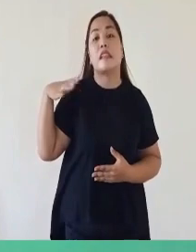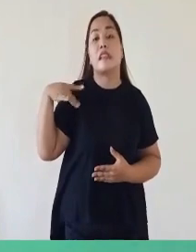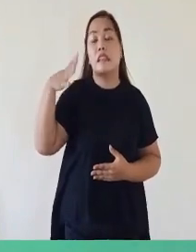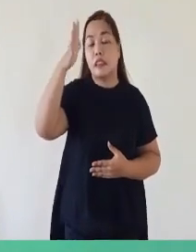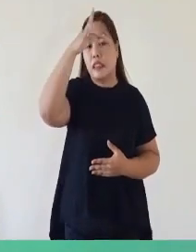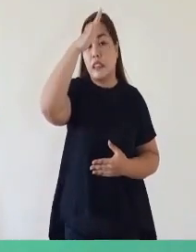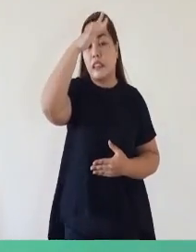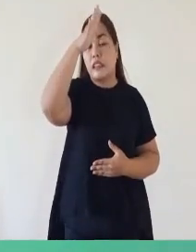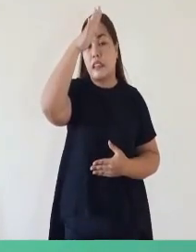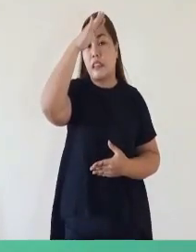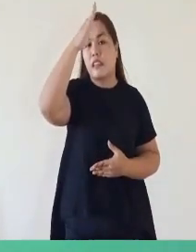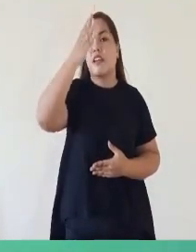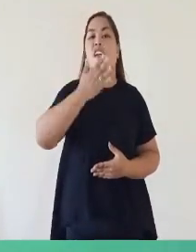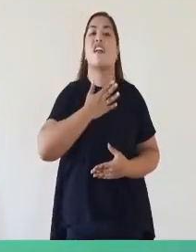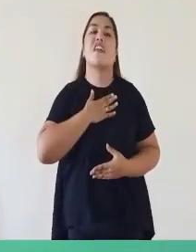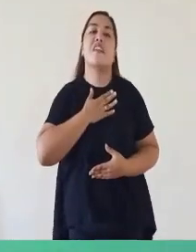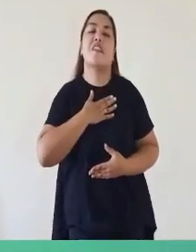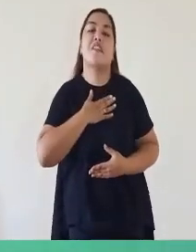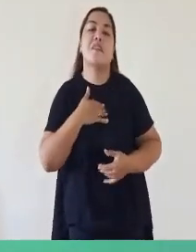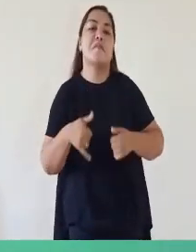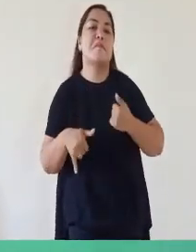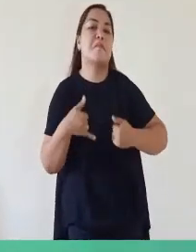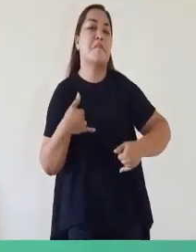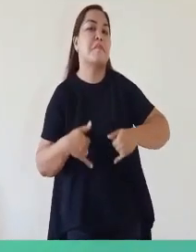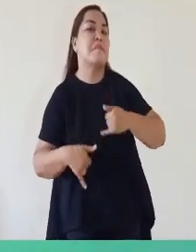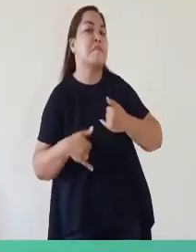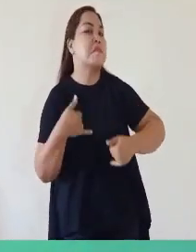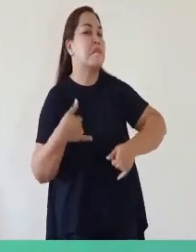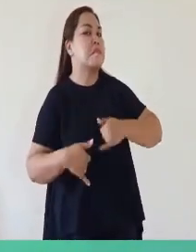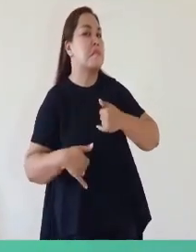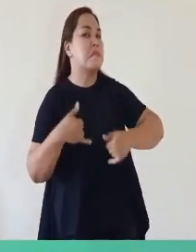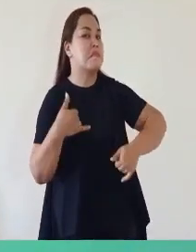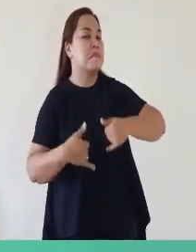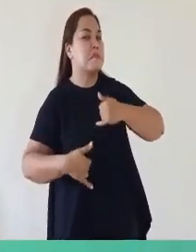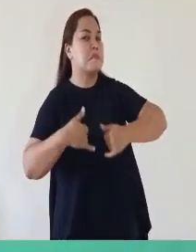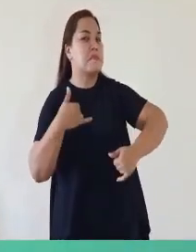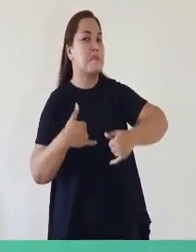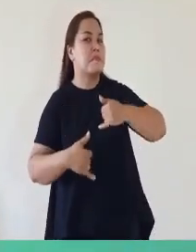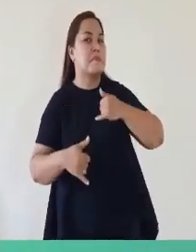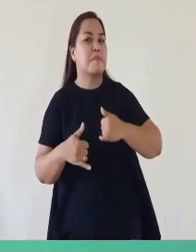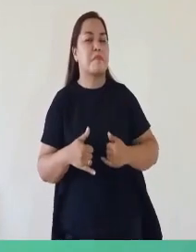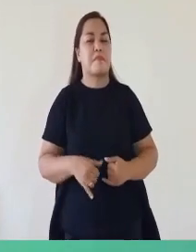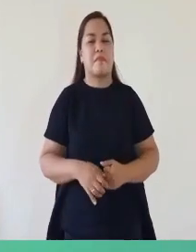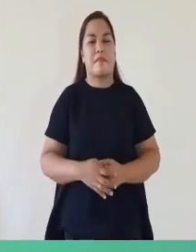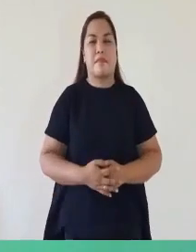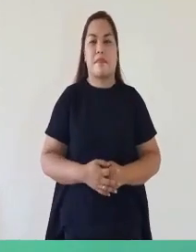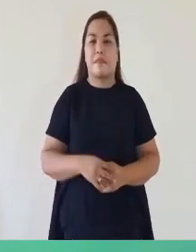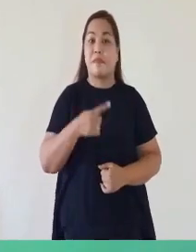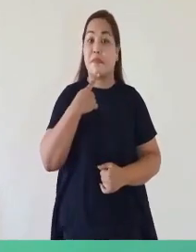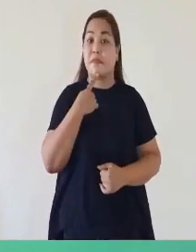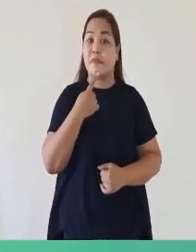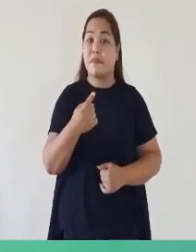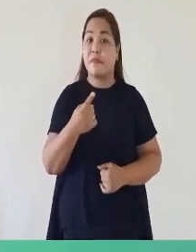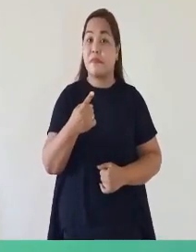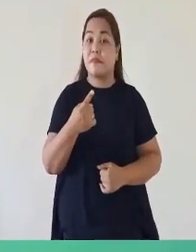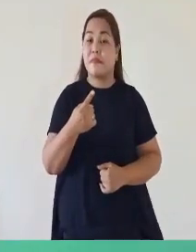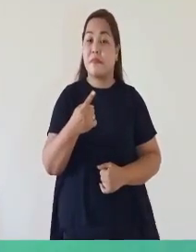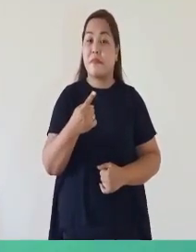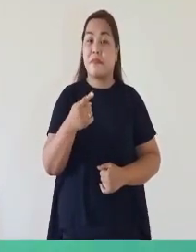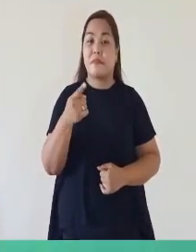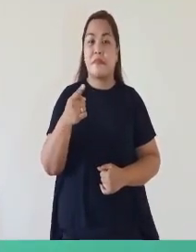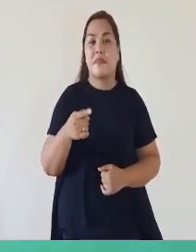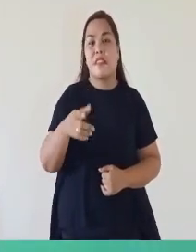Ako'y naglalaro pa Sagot niya